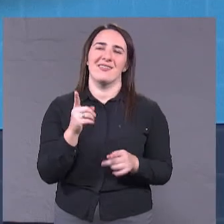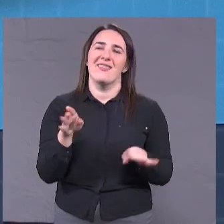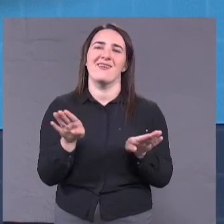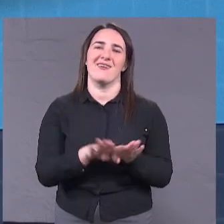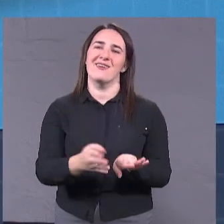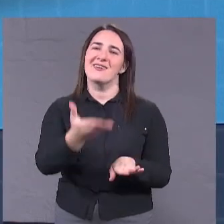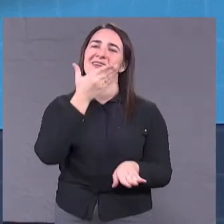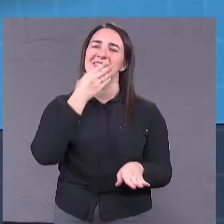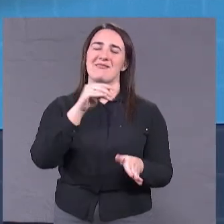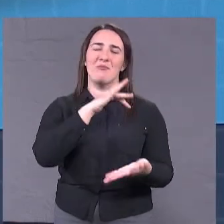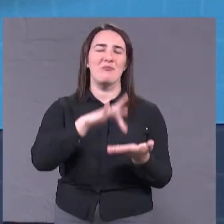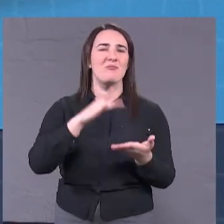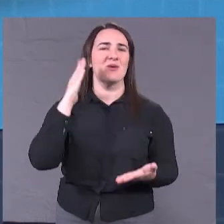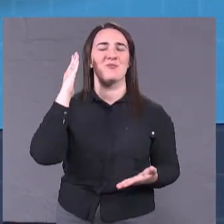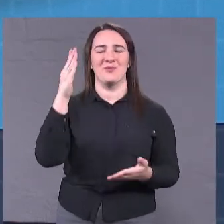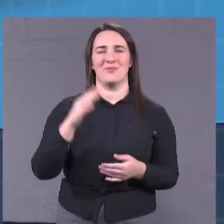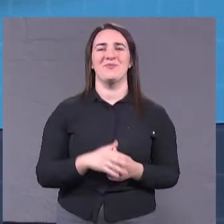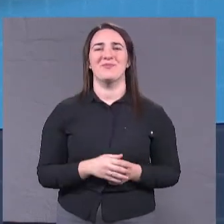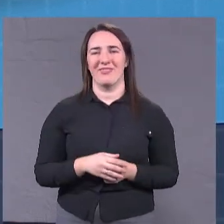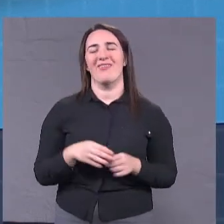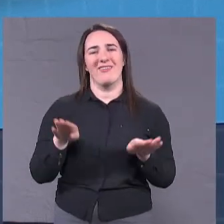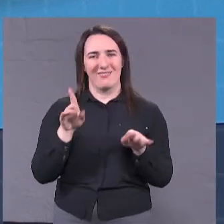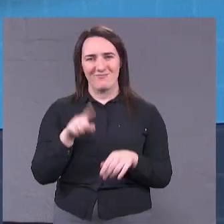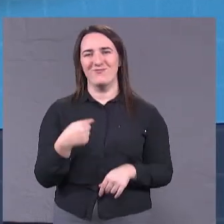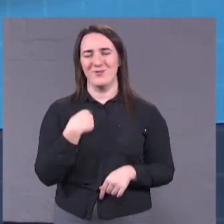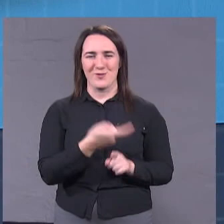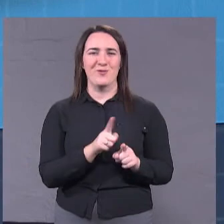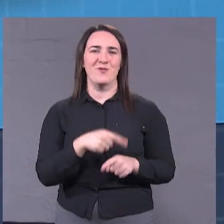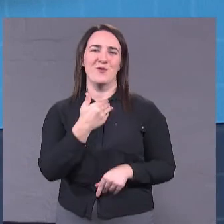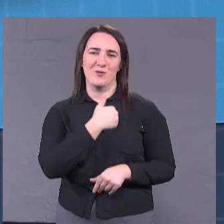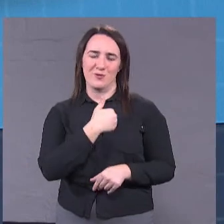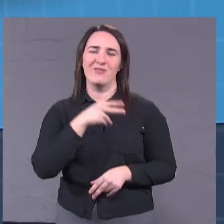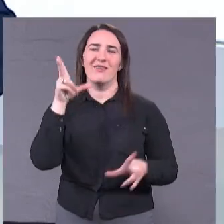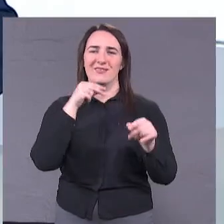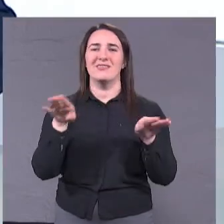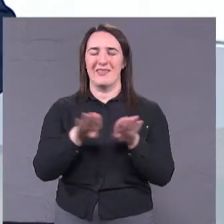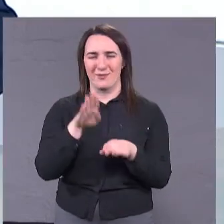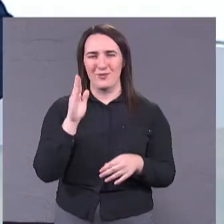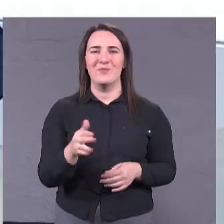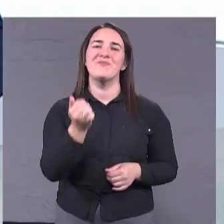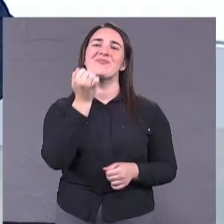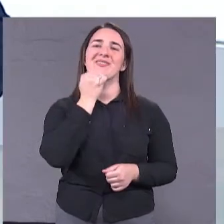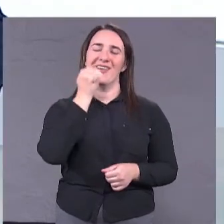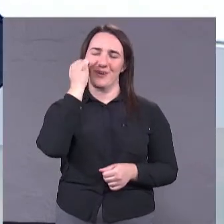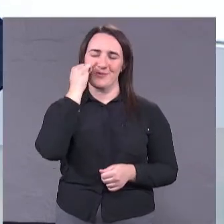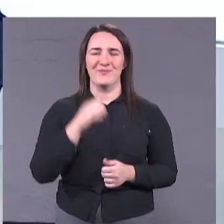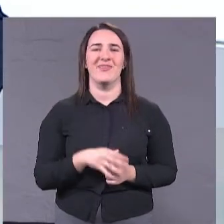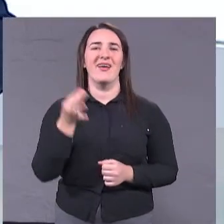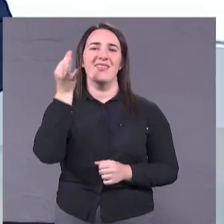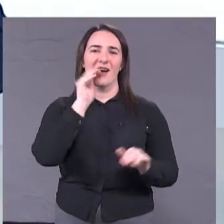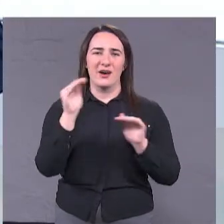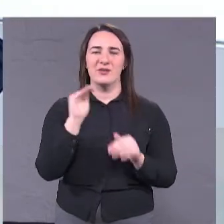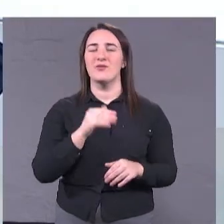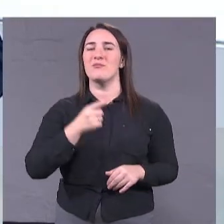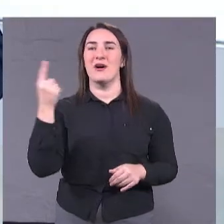майбутнього, яка повинна бути з нами. Я теж цього хочу і сподіваюся, що так буде. Дякую. Нагадаю, у студії першого